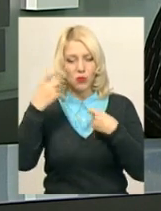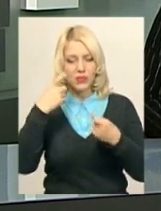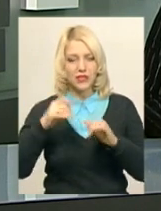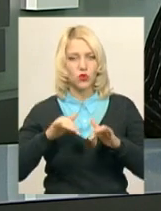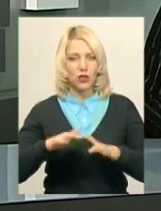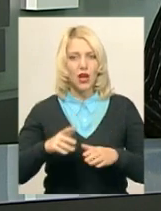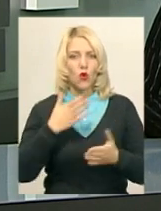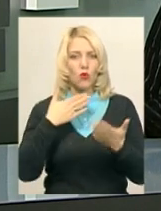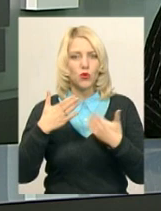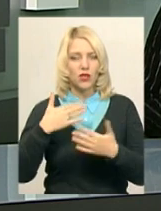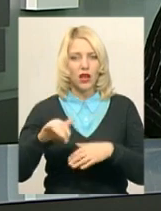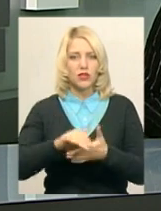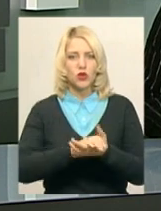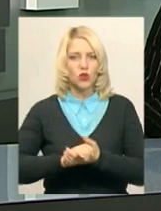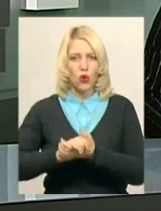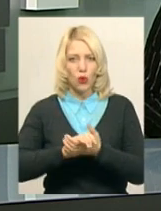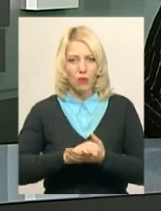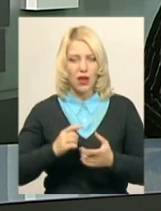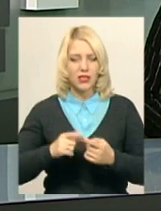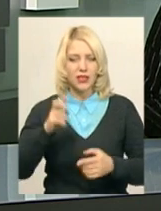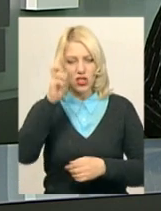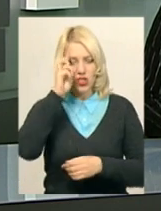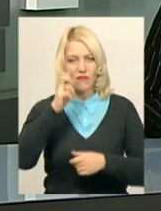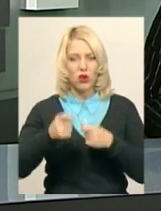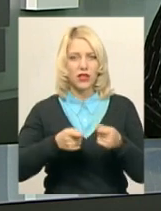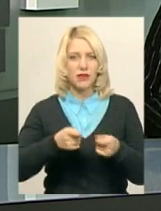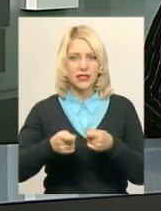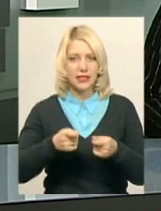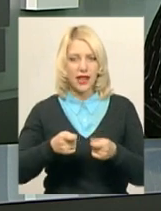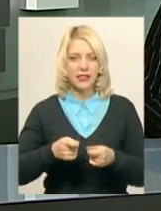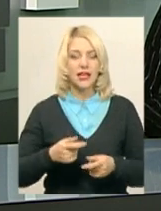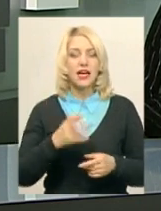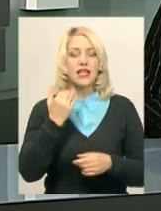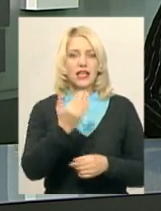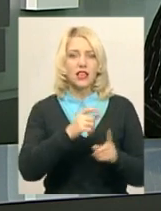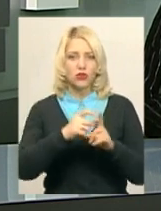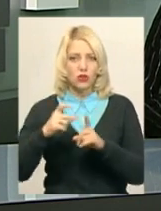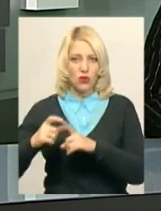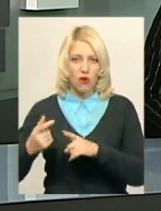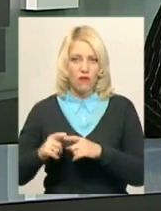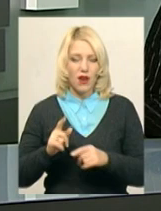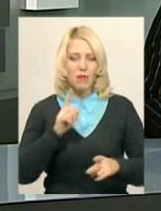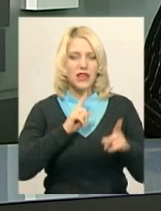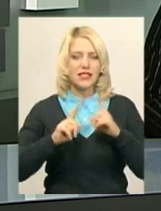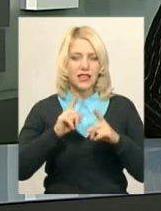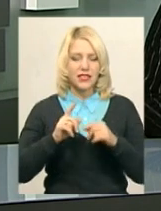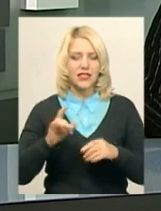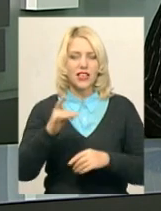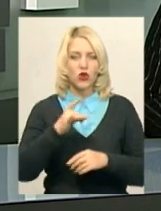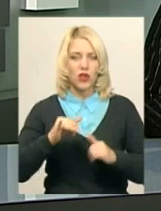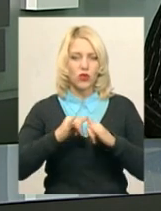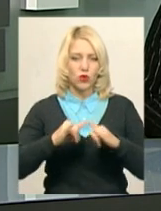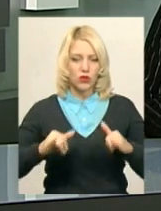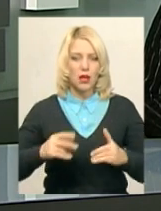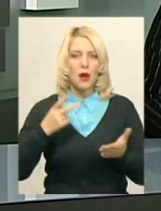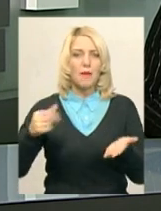комунікації з громадськістю Хмельницької обласної державної адміністрації Інна Михайлова. За її словами, під час засідання Ради регіонального розвитку представлять